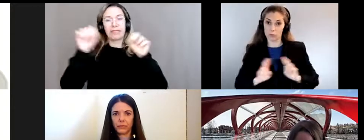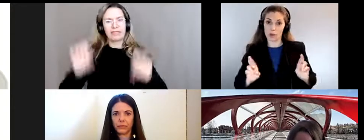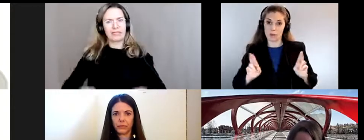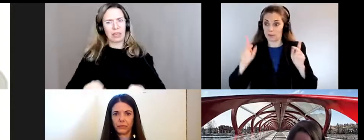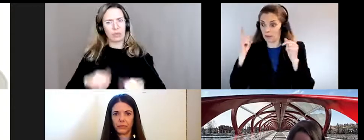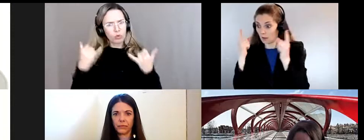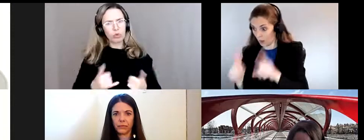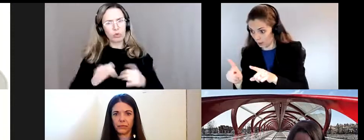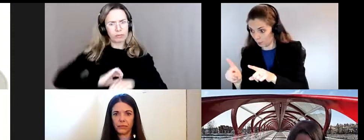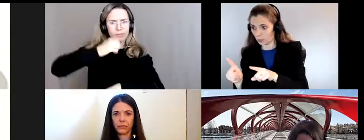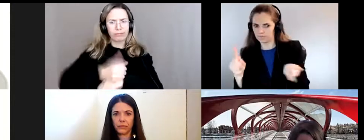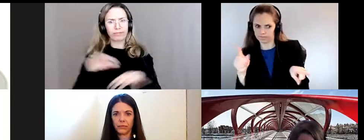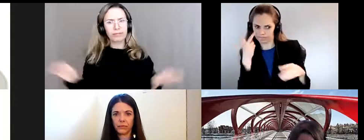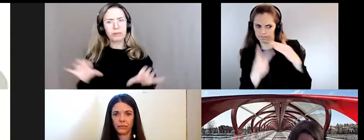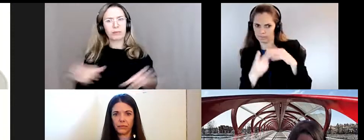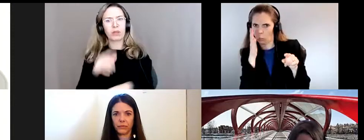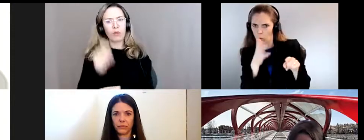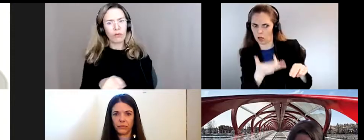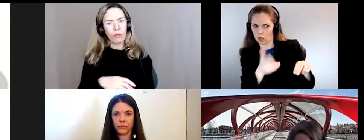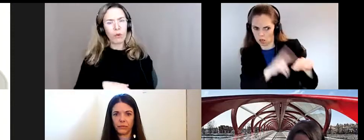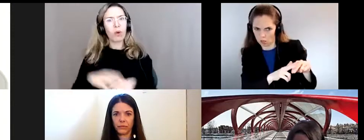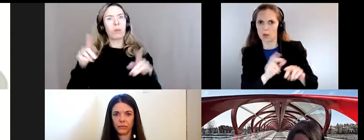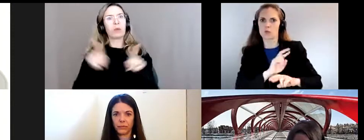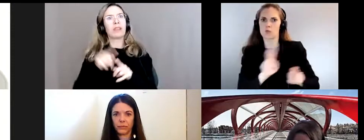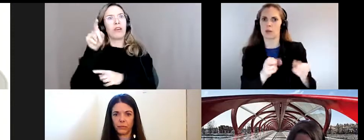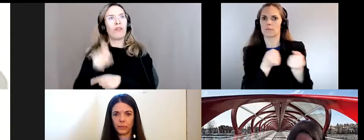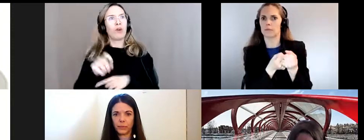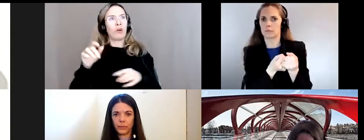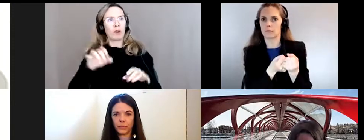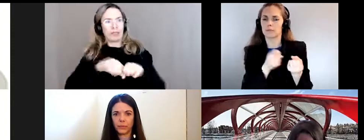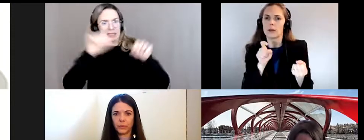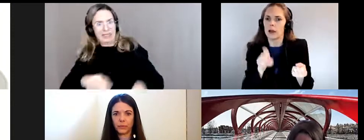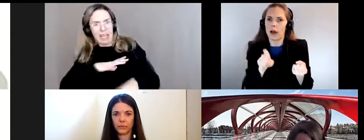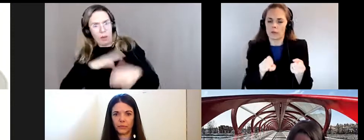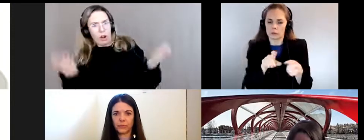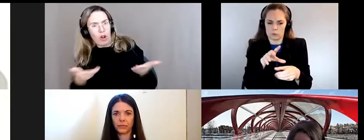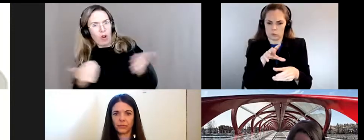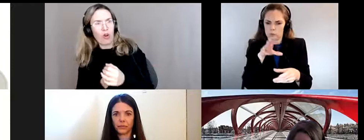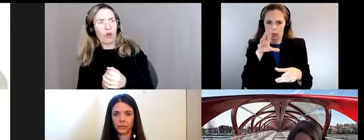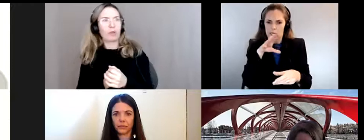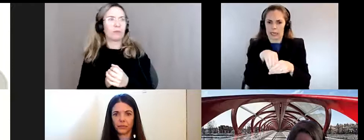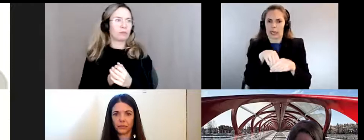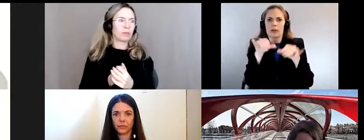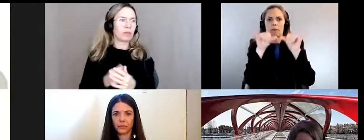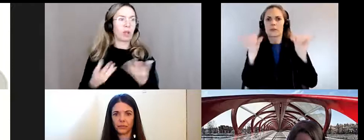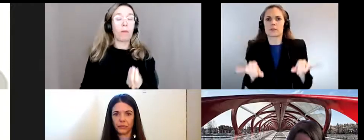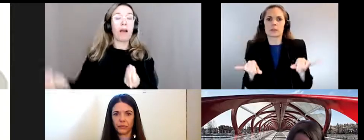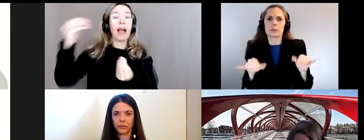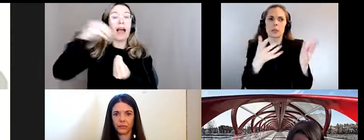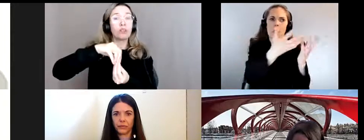très rapidement et ils doivent être intégrés au système existant donc ça ne doit pas être un ajout